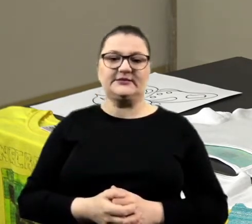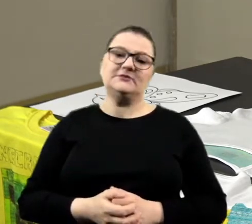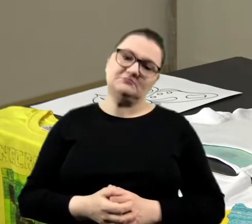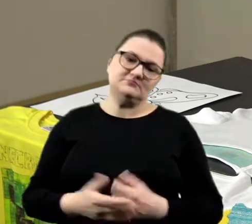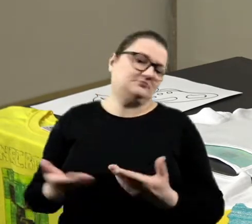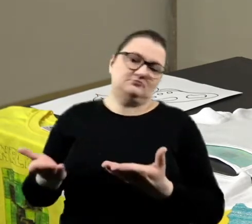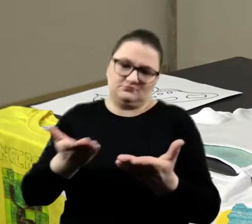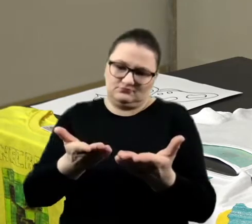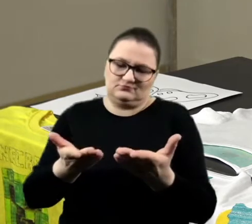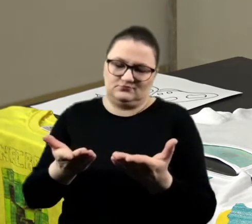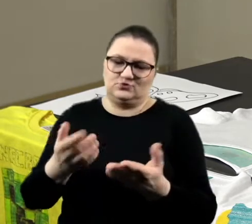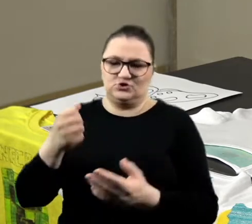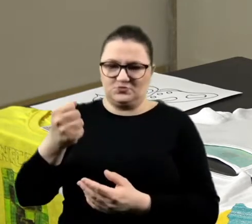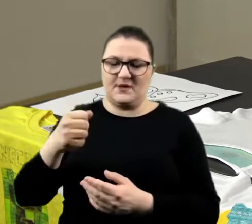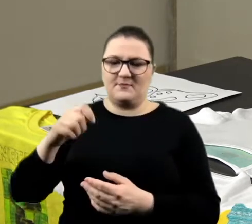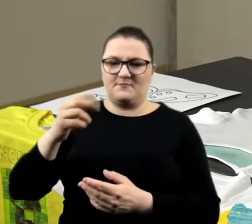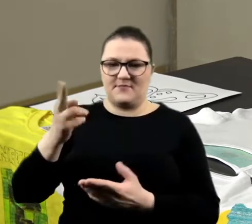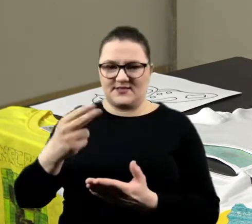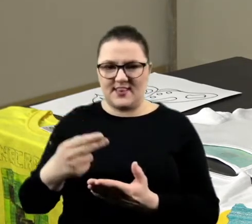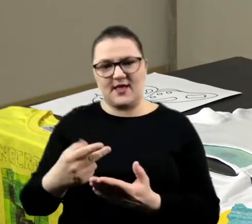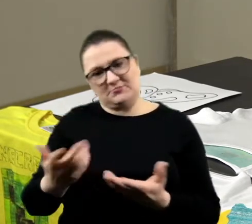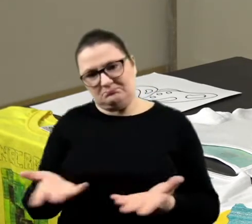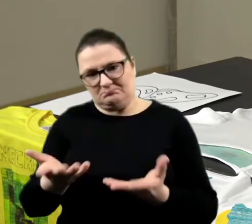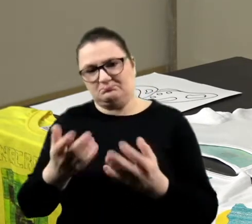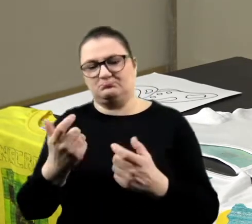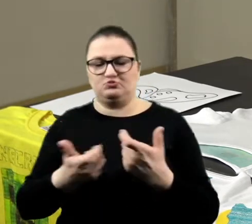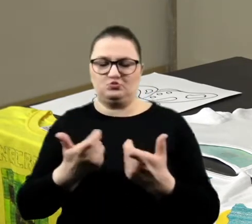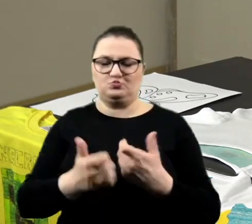to proszę. Trzymaj ten pędzelek. I działaj tym pędzlem.